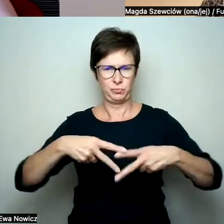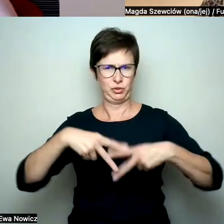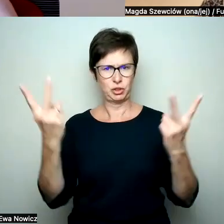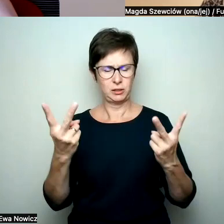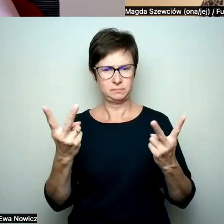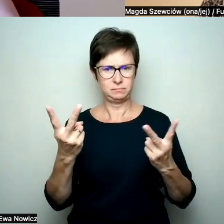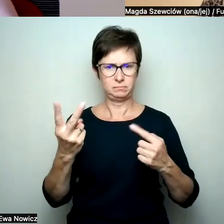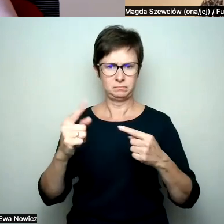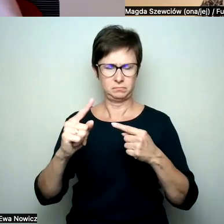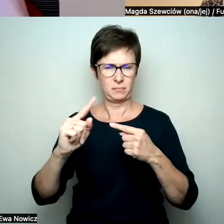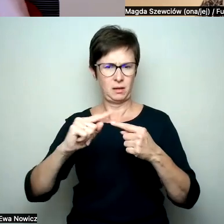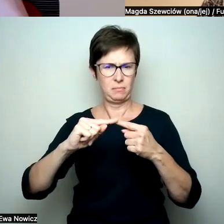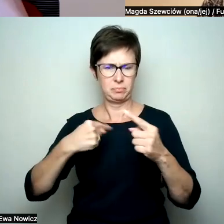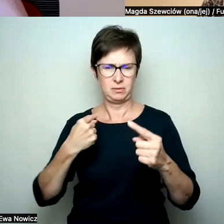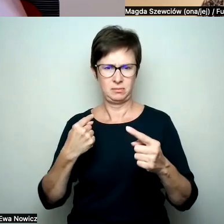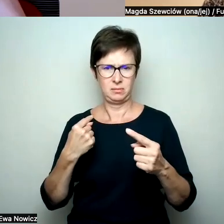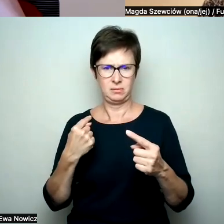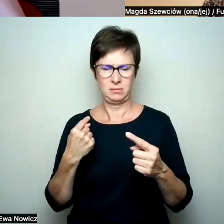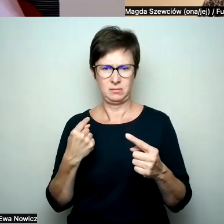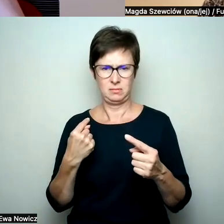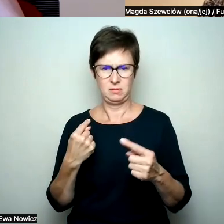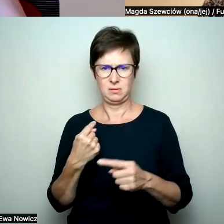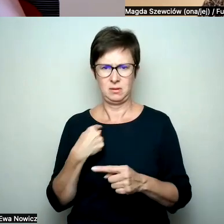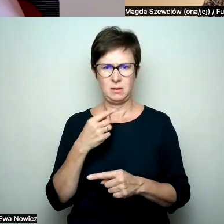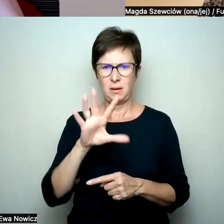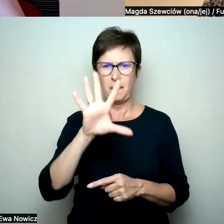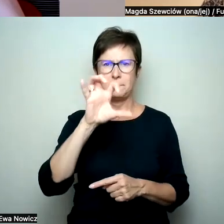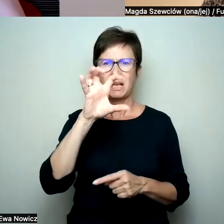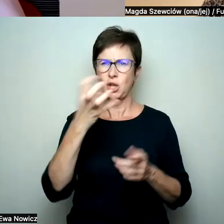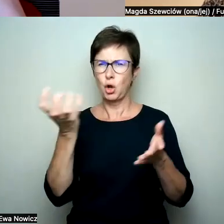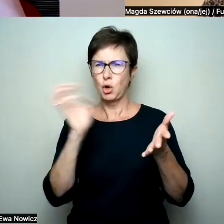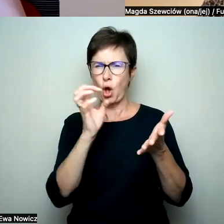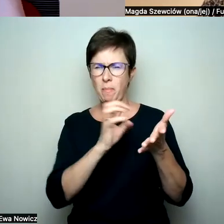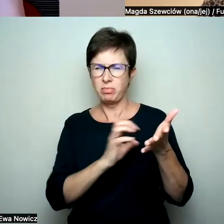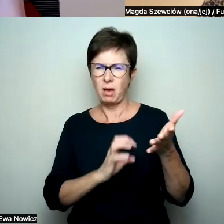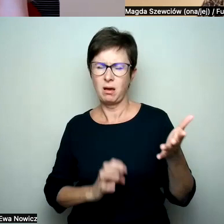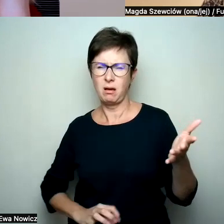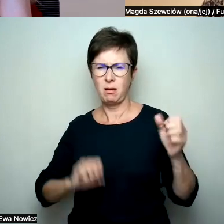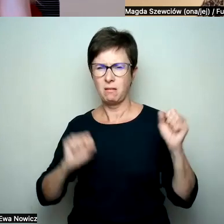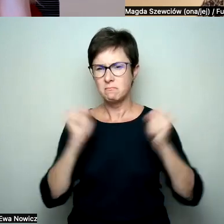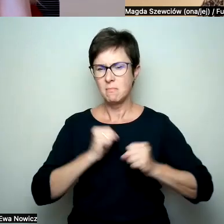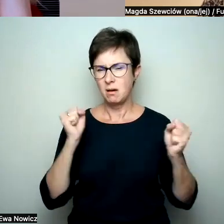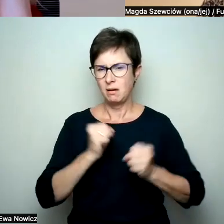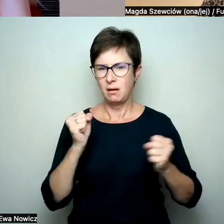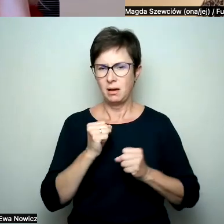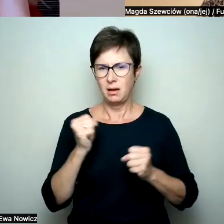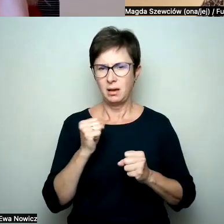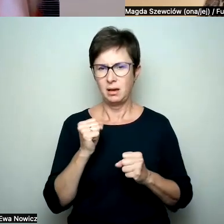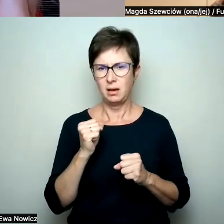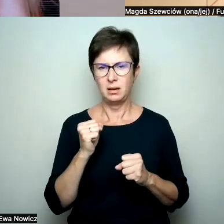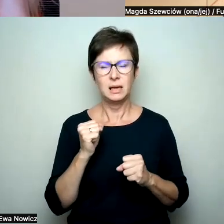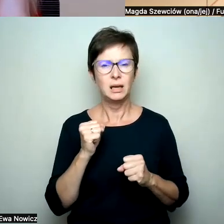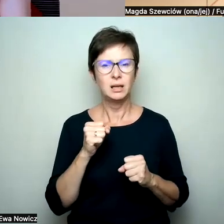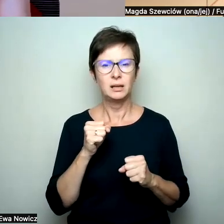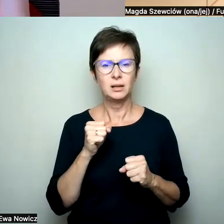no musiałam skasować w godzinę chyba 500 komentarzy, bo mówię o takich komentarzach, które no